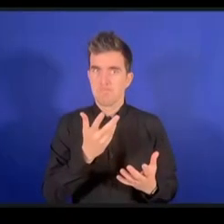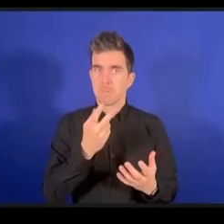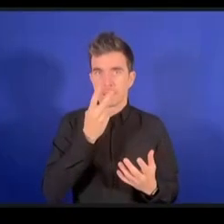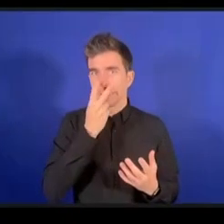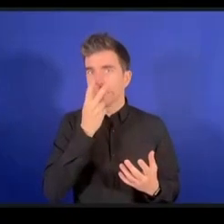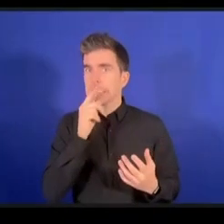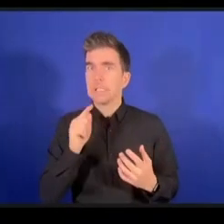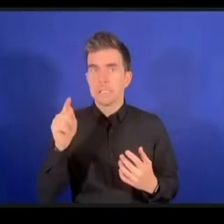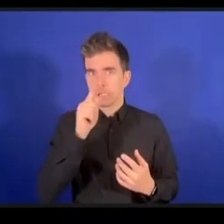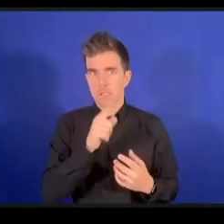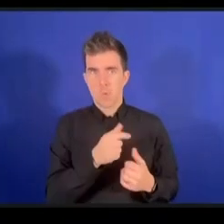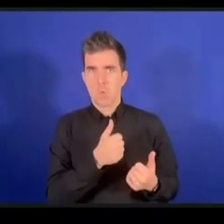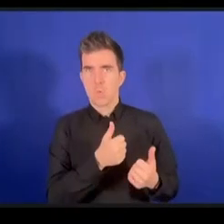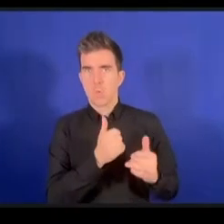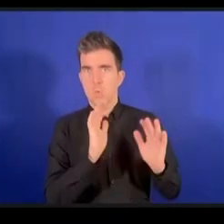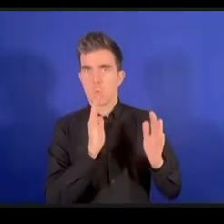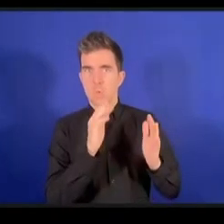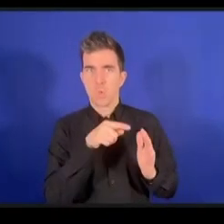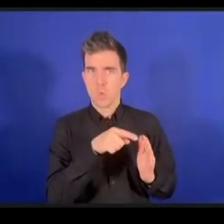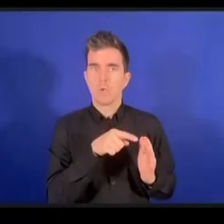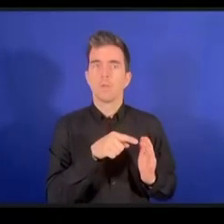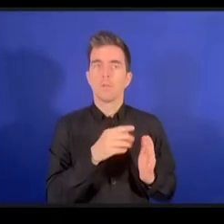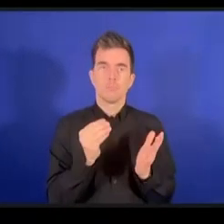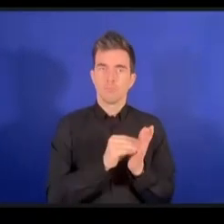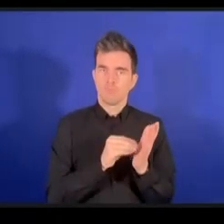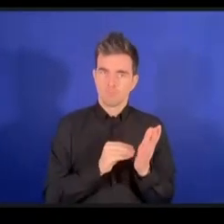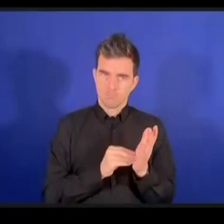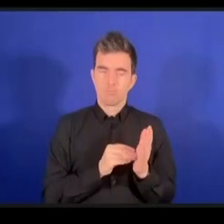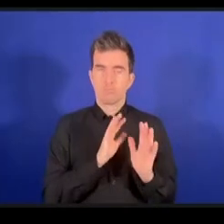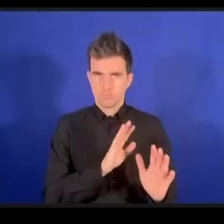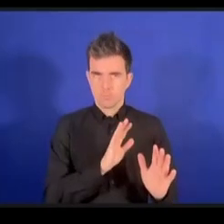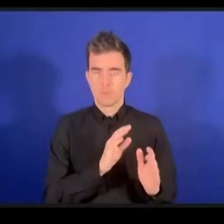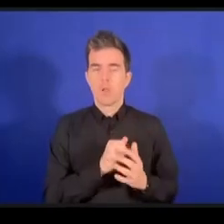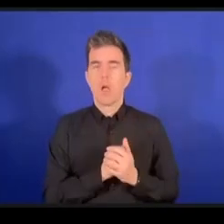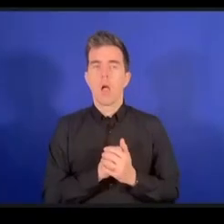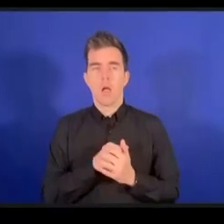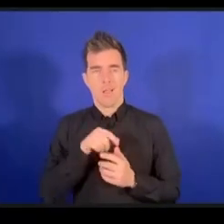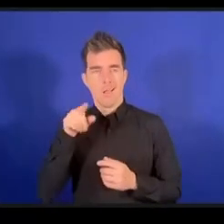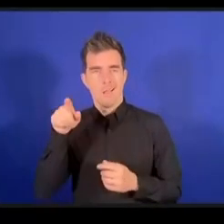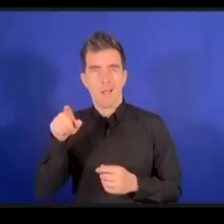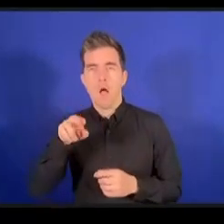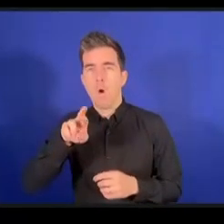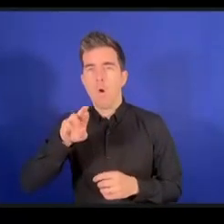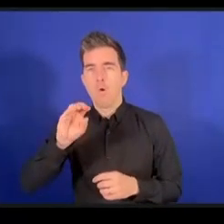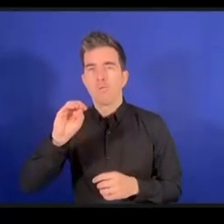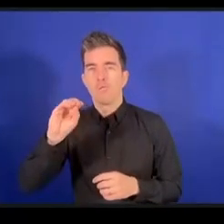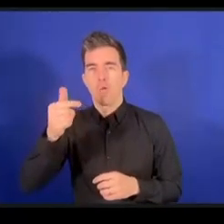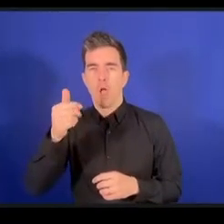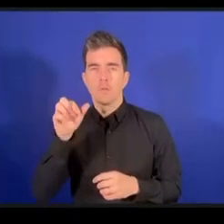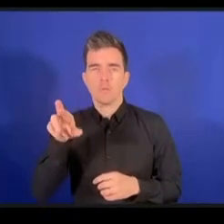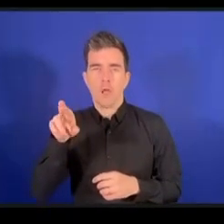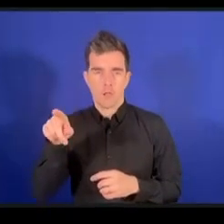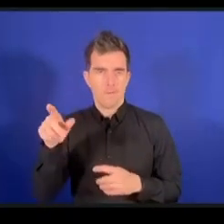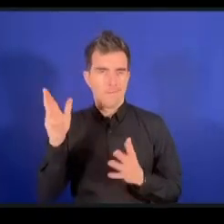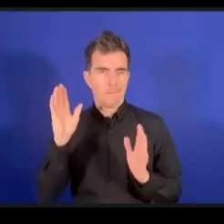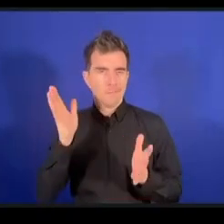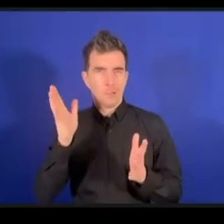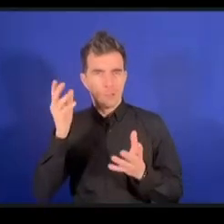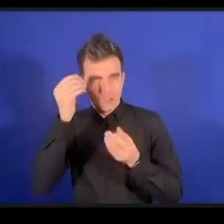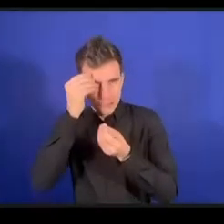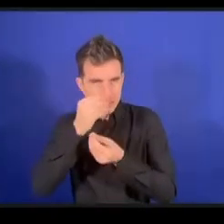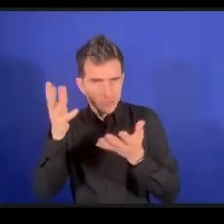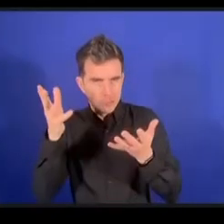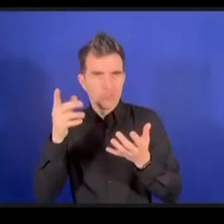بأنه تم تحديد الخطة هناك بعض التألفات التي